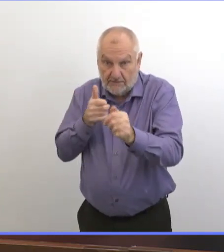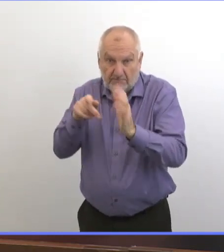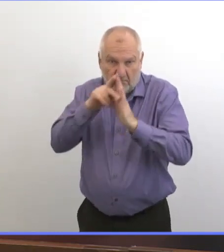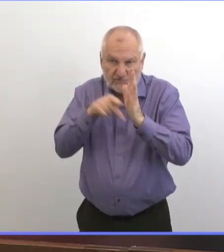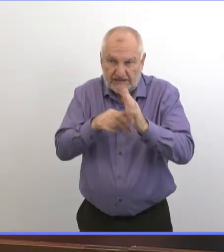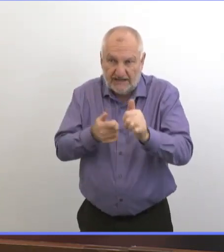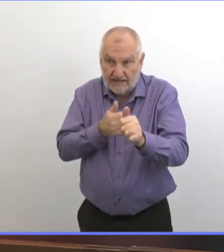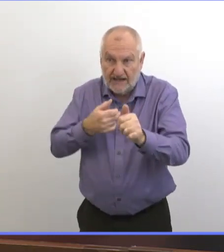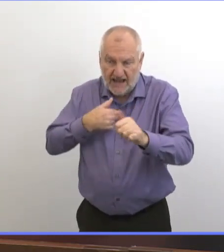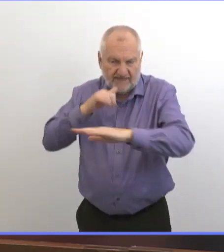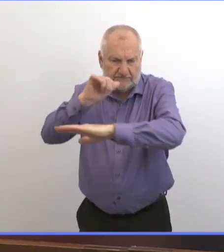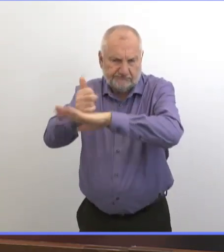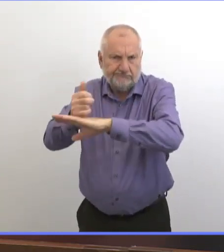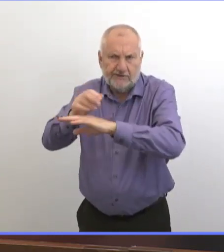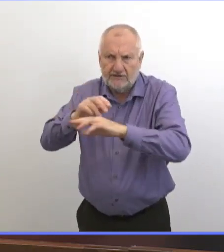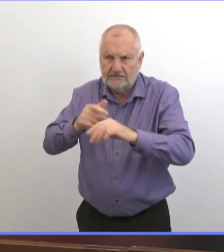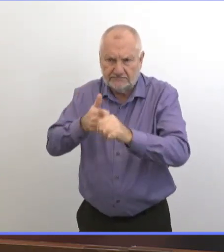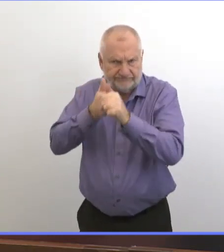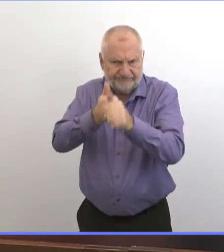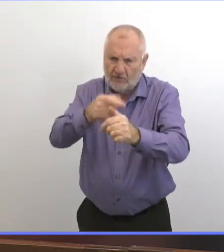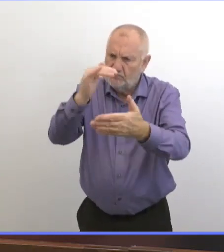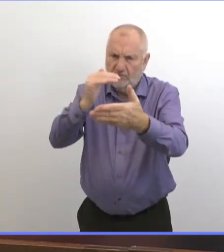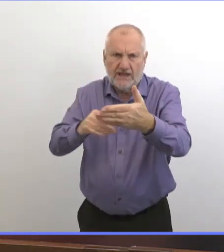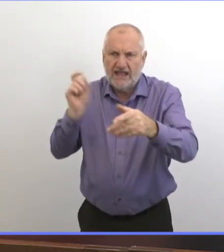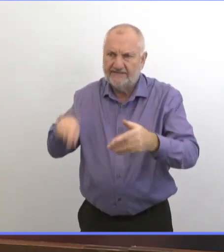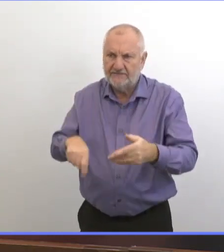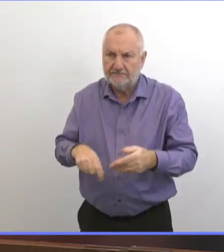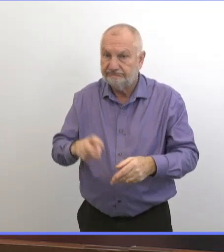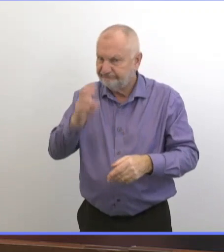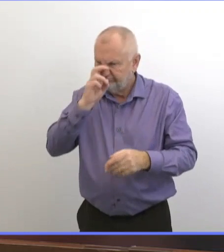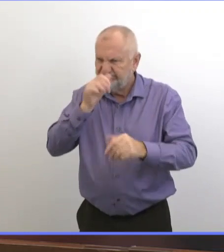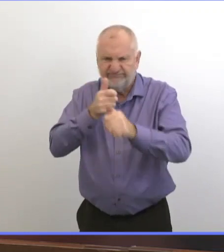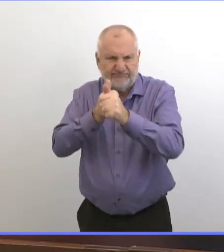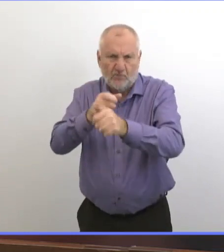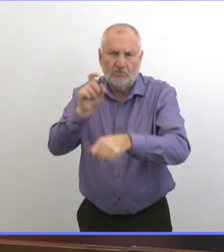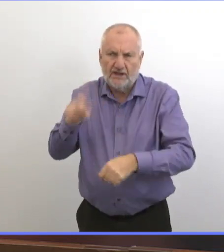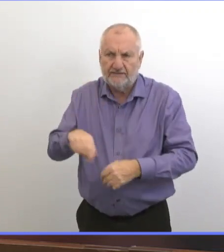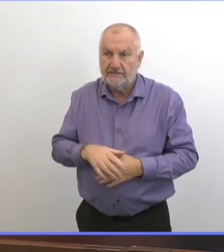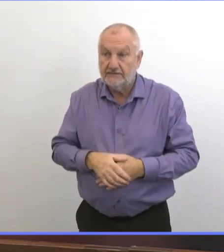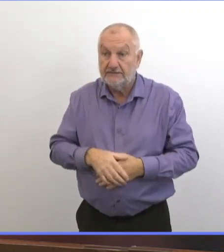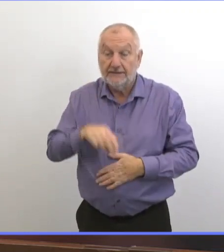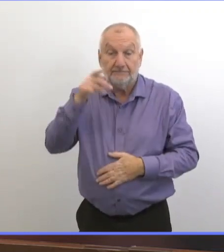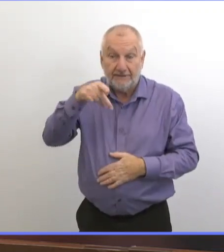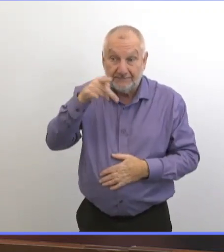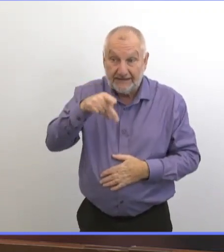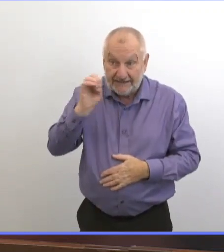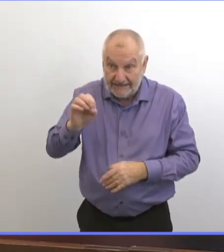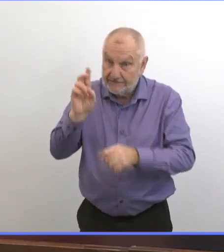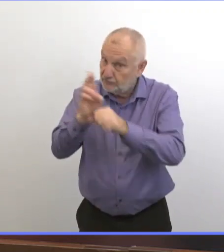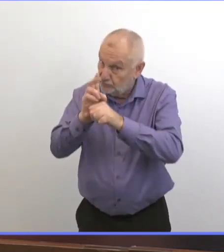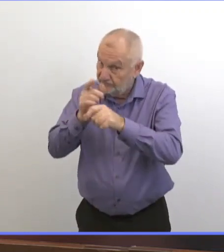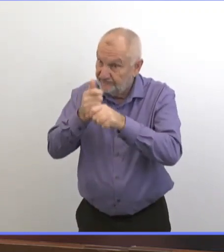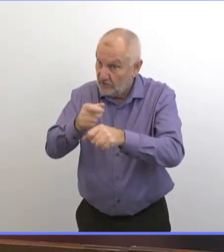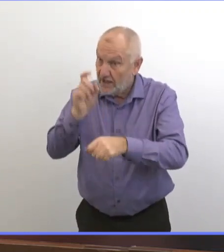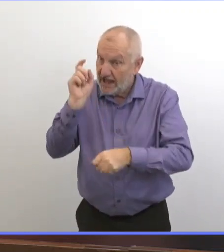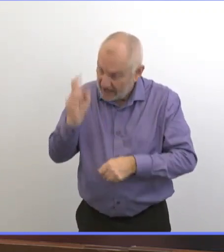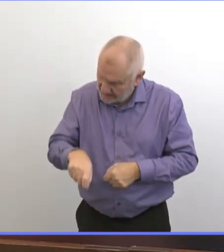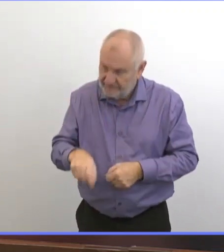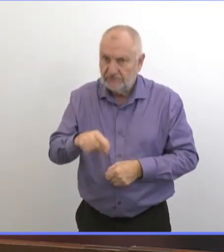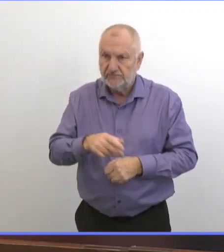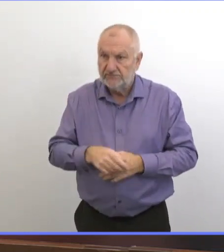de la propagation qui doivent être suivis. Il faut vraiment suivre les directrices, les lignes directrices des EPI.